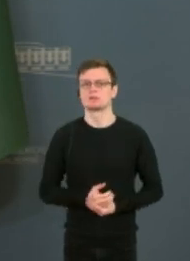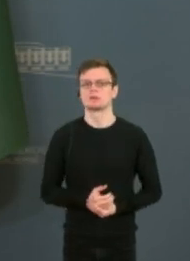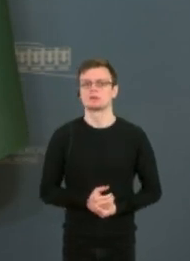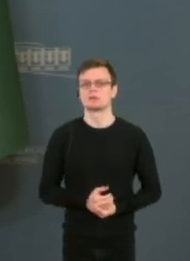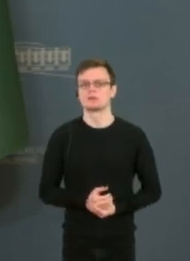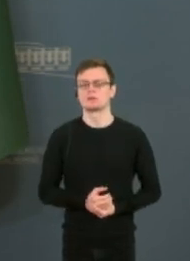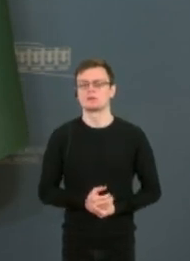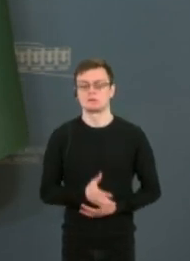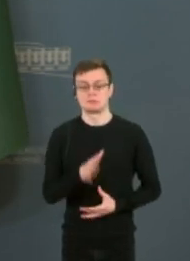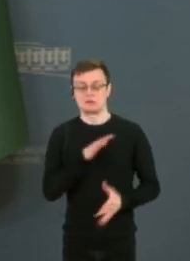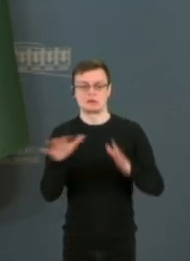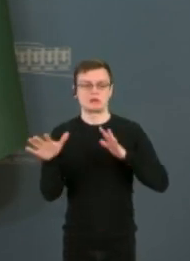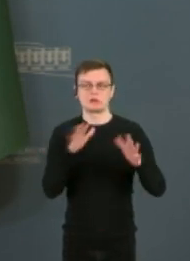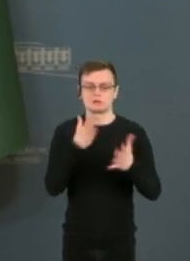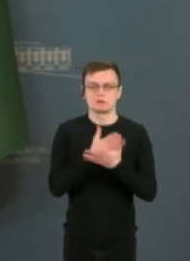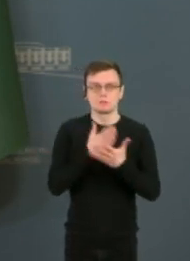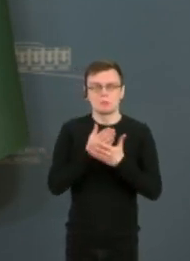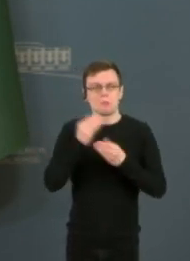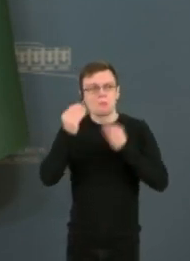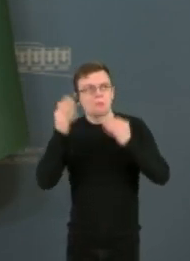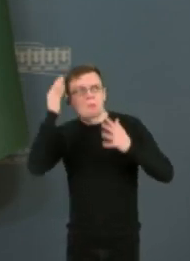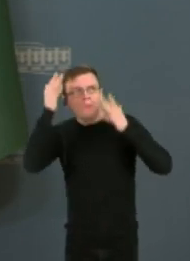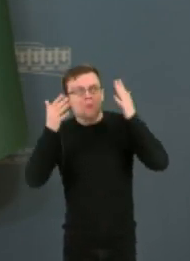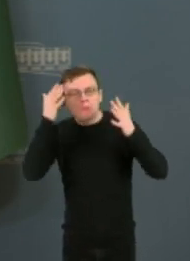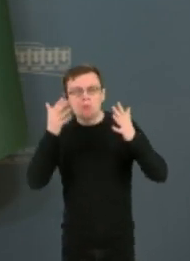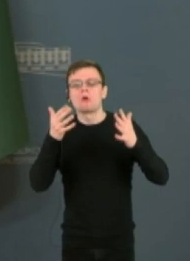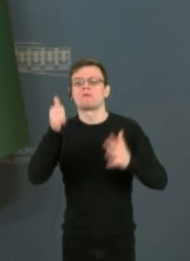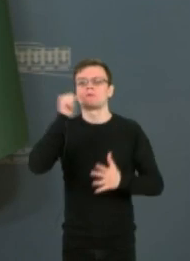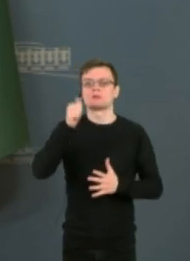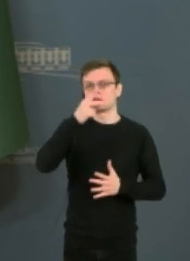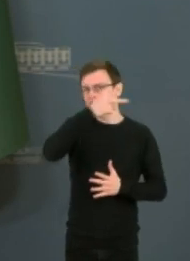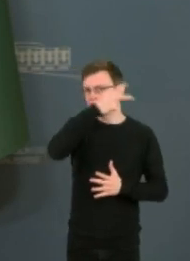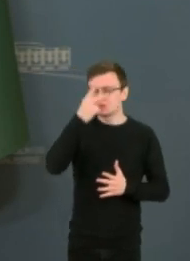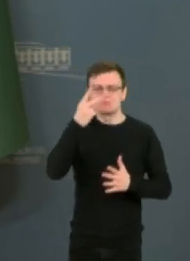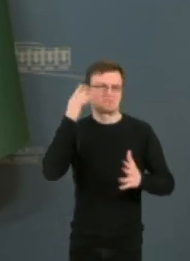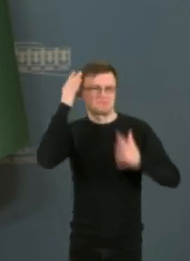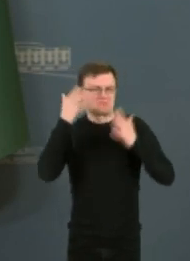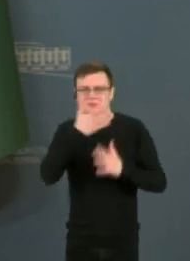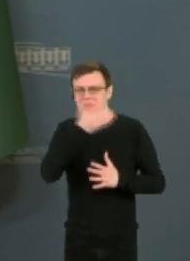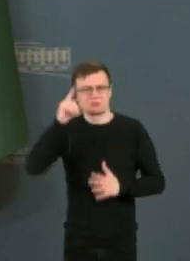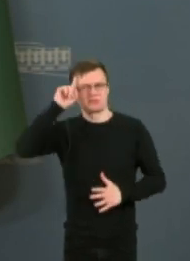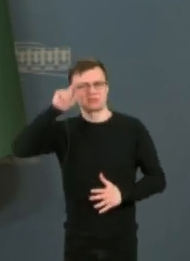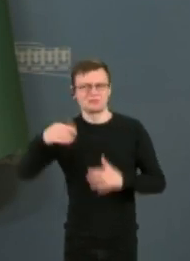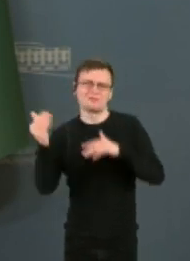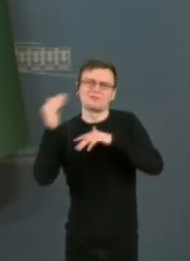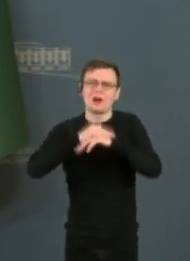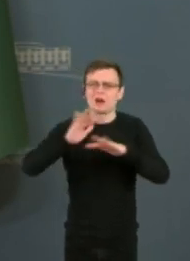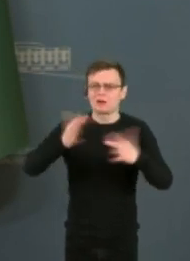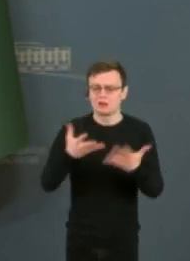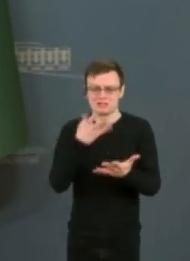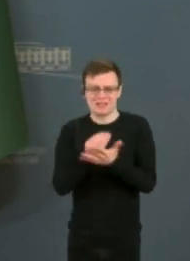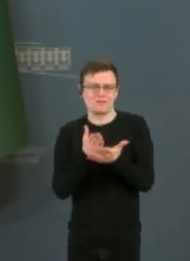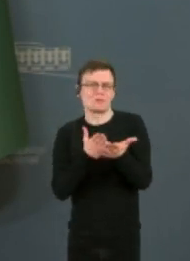kažkas turėjo iliuzijų, mes tų iliuzijų turėjome visada turbūt labai mažai. Manau, kad ir dėl savo istorinės